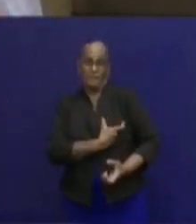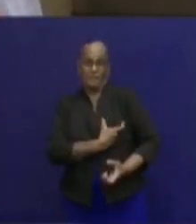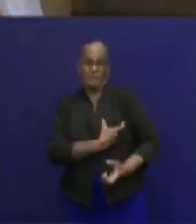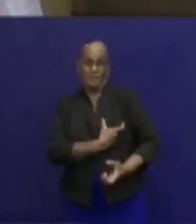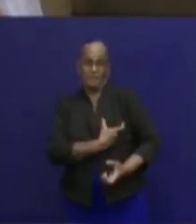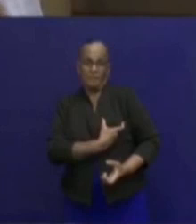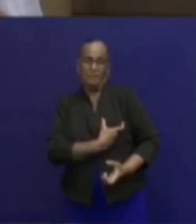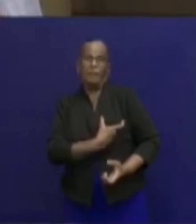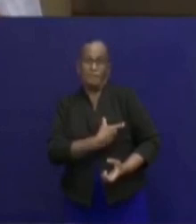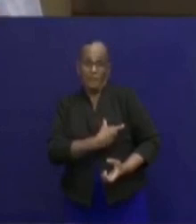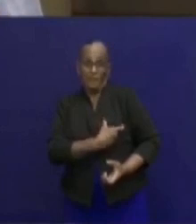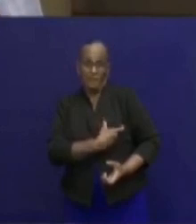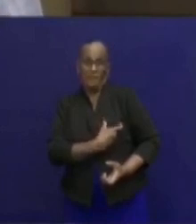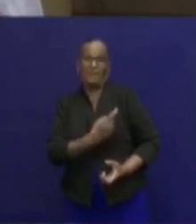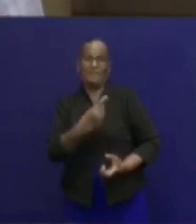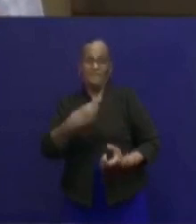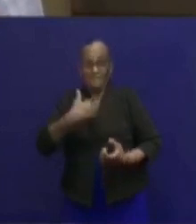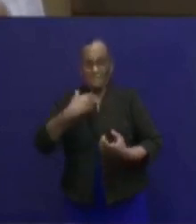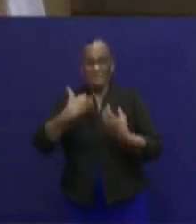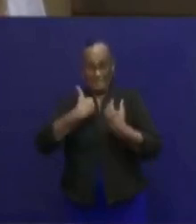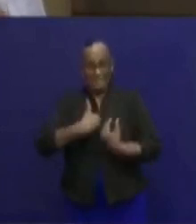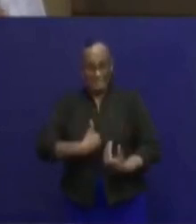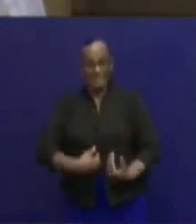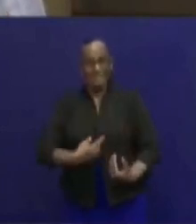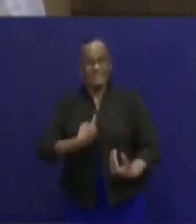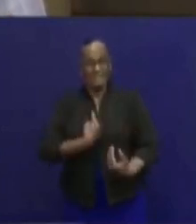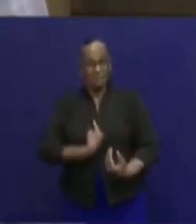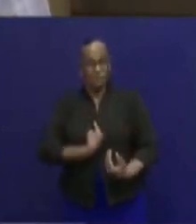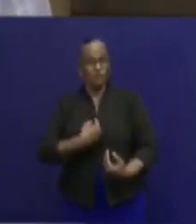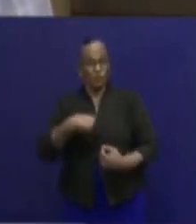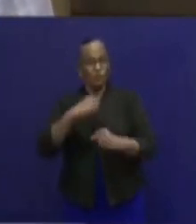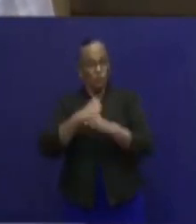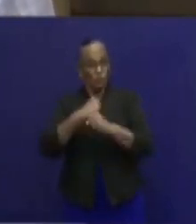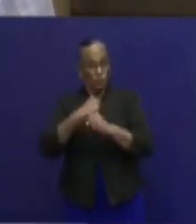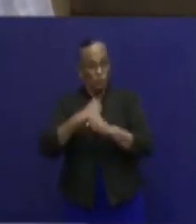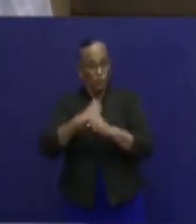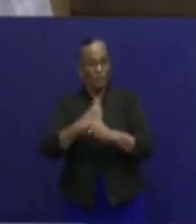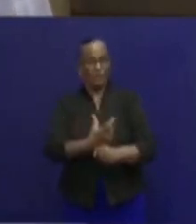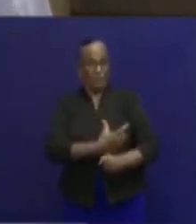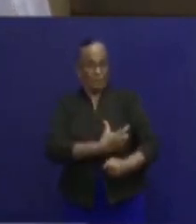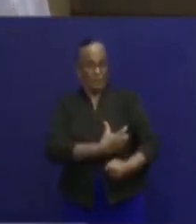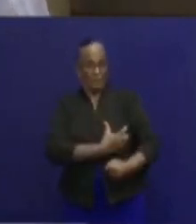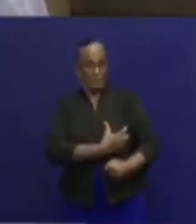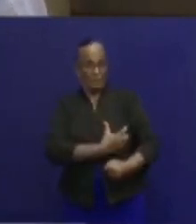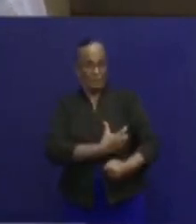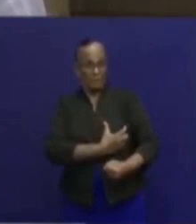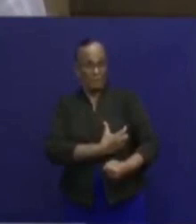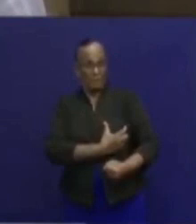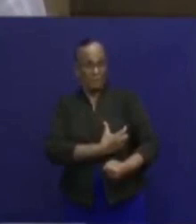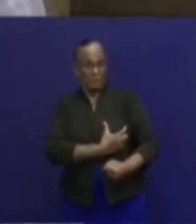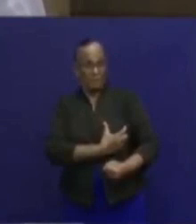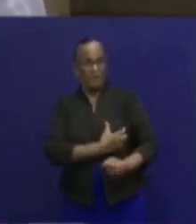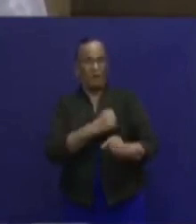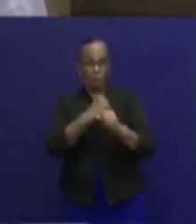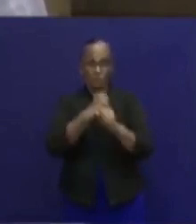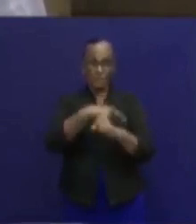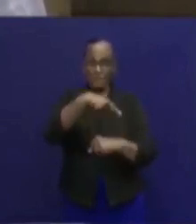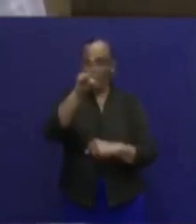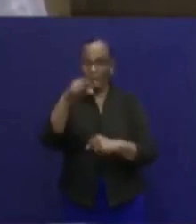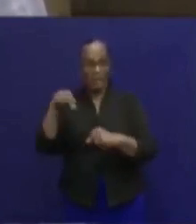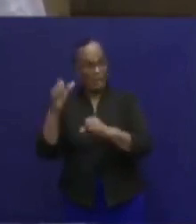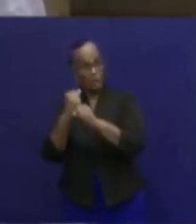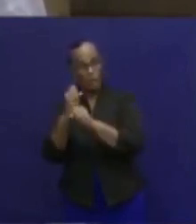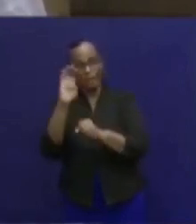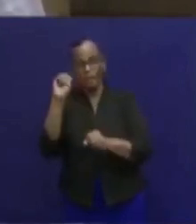Zodat slechts die individuen of personen die de dienst moeten doen, zijn het ergens wat werkzaamheden van